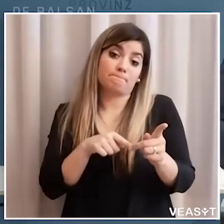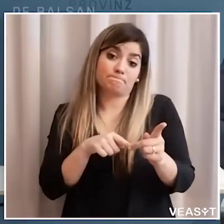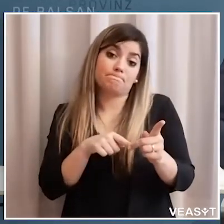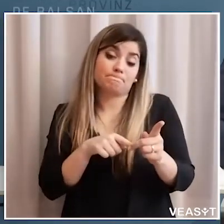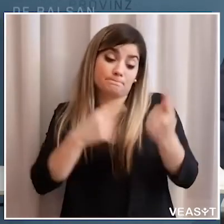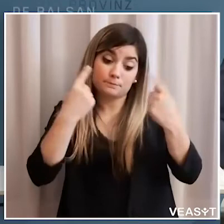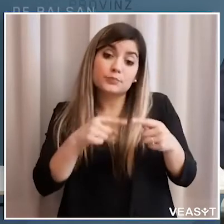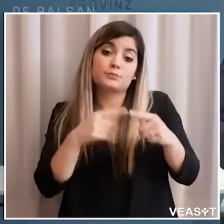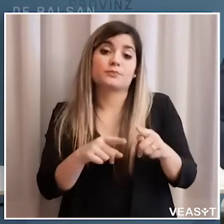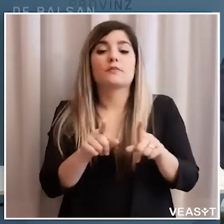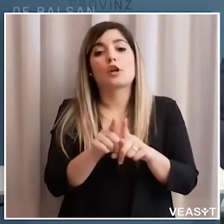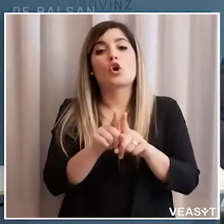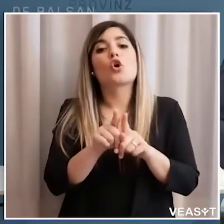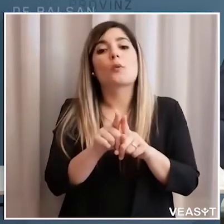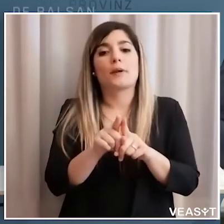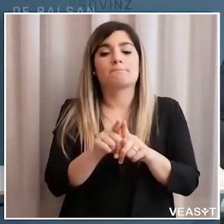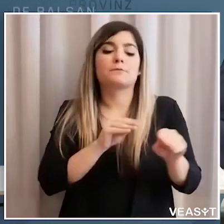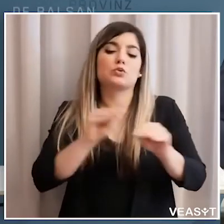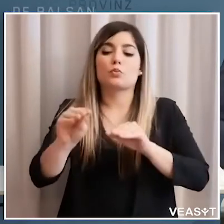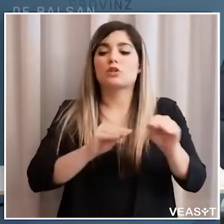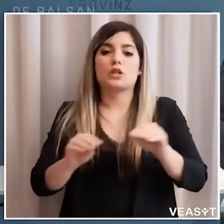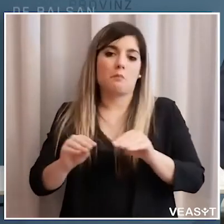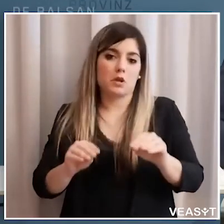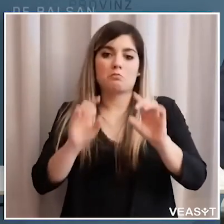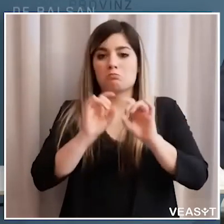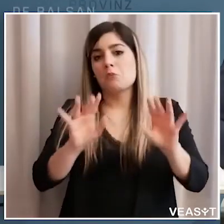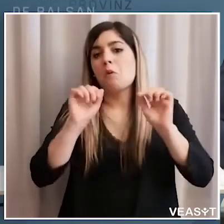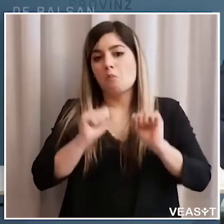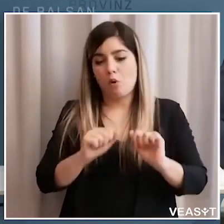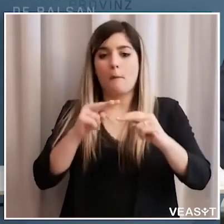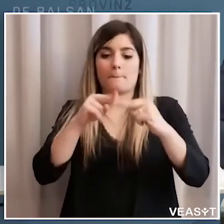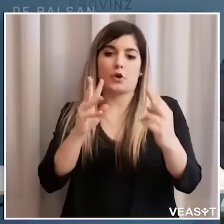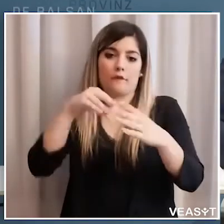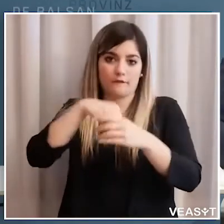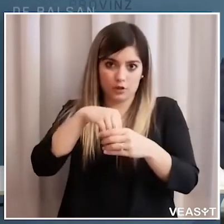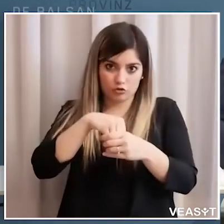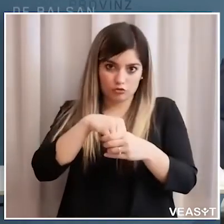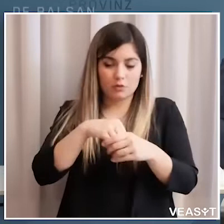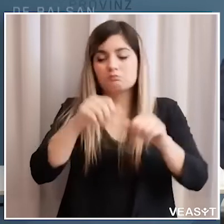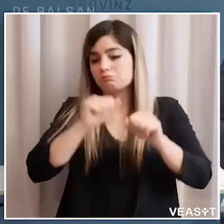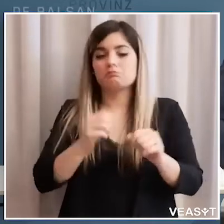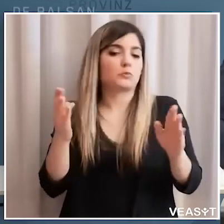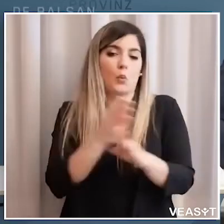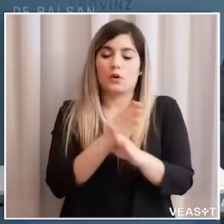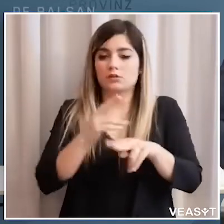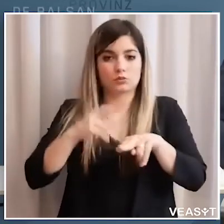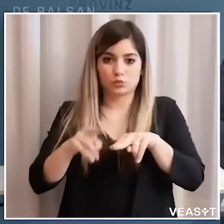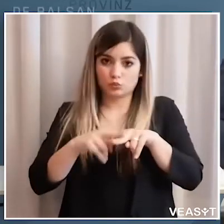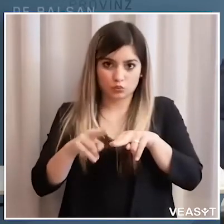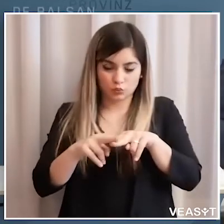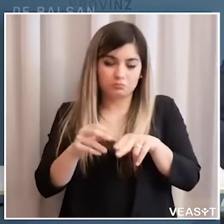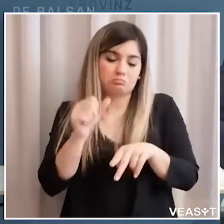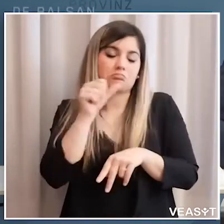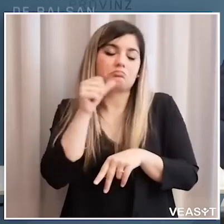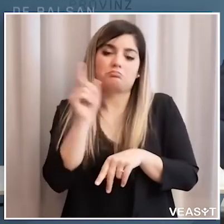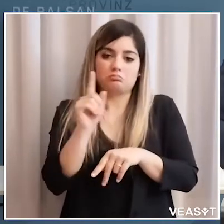ha liberato diciamo il fatto di potersi spostare in provincia con qualsiasi mezzo in qualsiasi forma anche senza